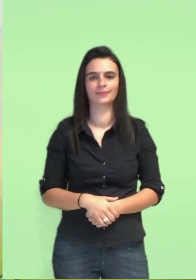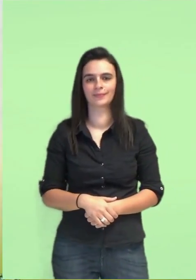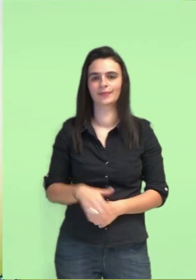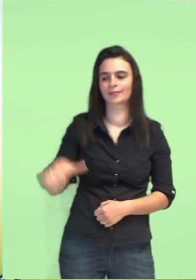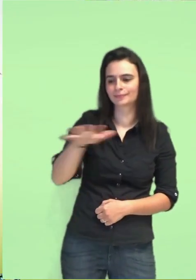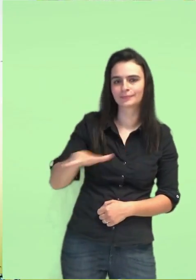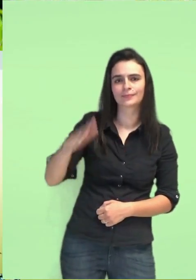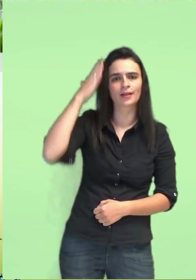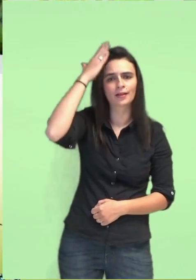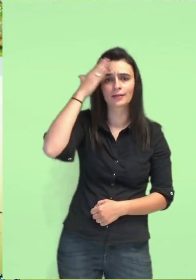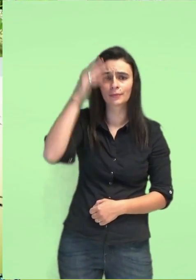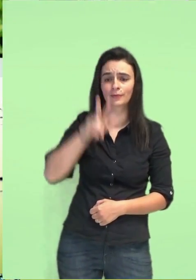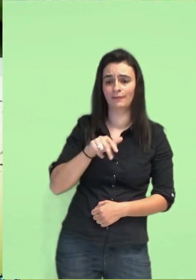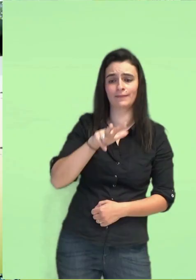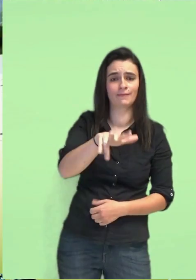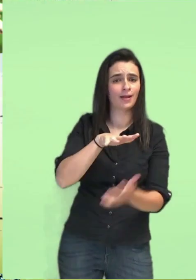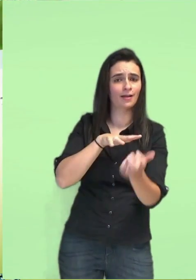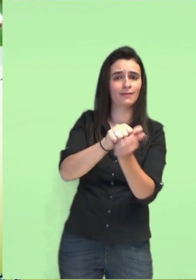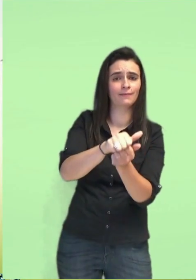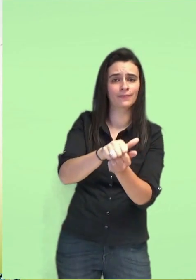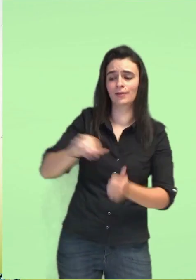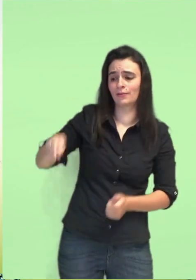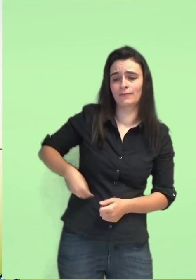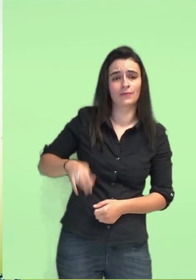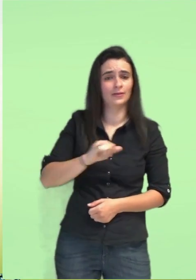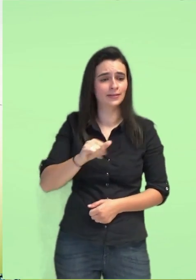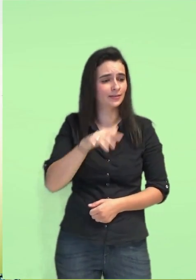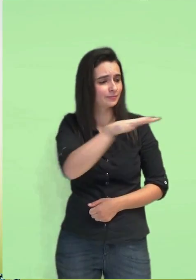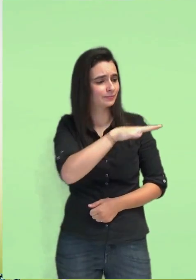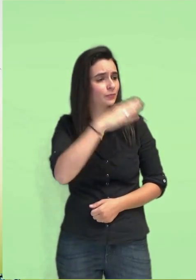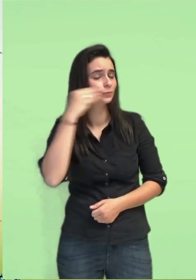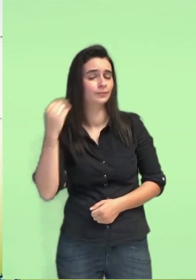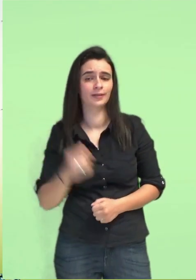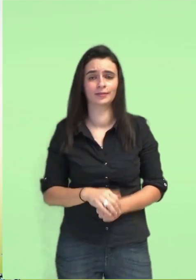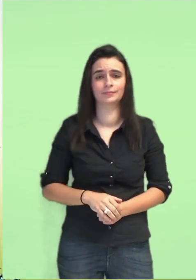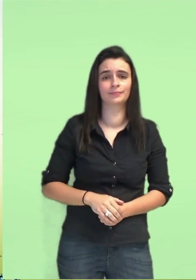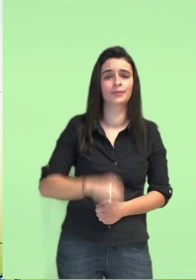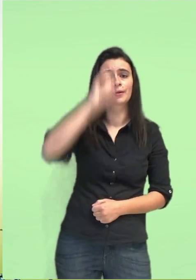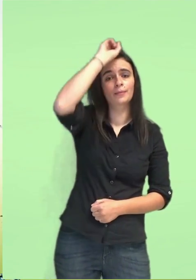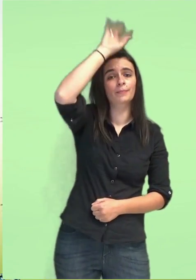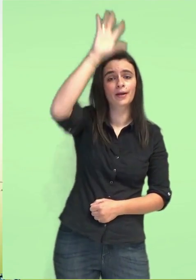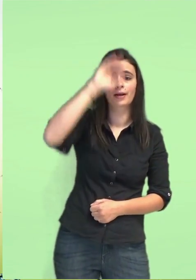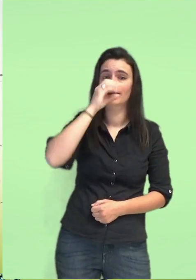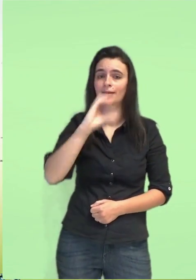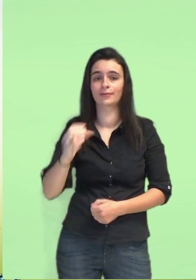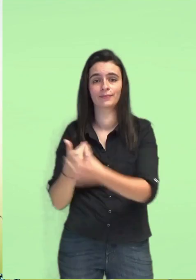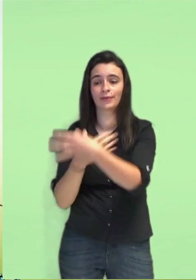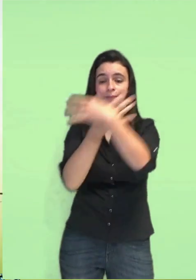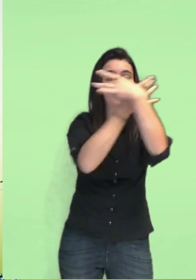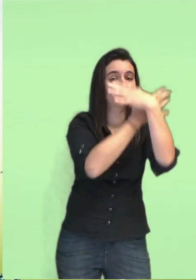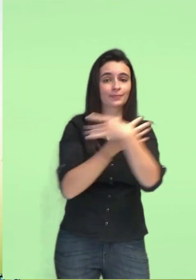Toutes ces espèces En voie d'extinction Qui à cause de l'homme sont en disparition Baleine, éléphant et tous les papillons